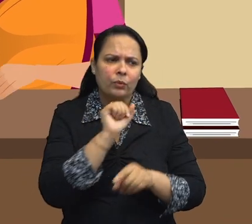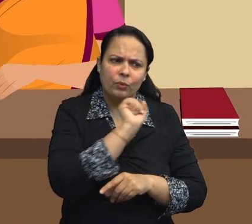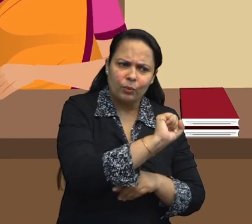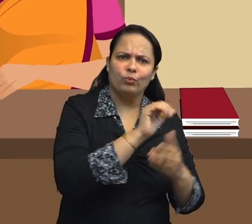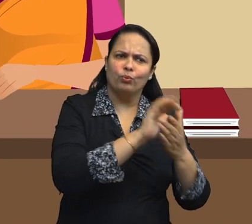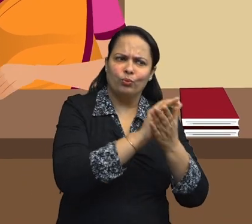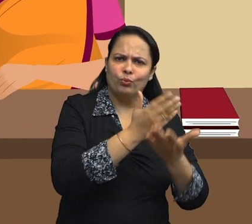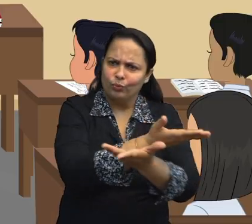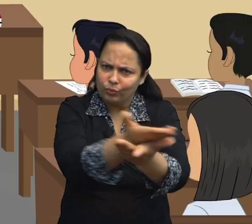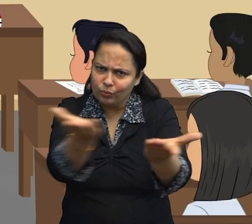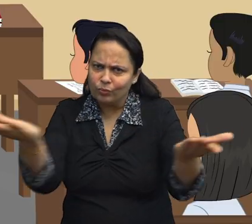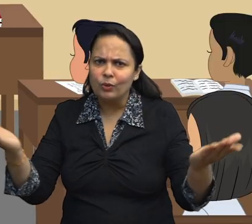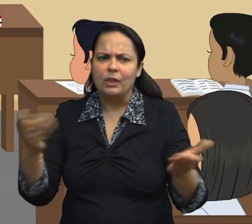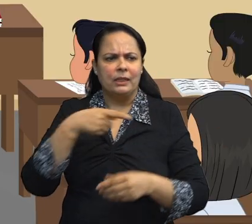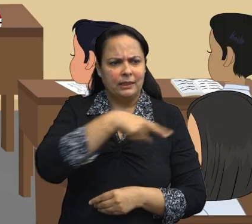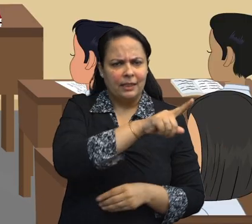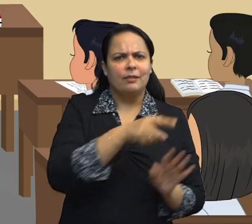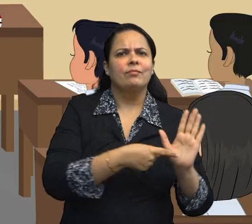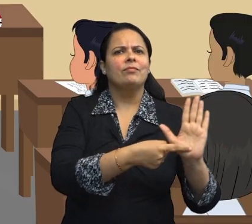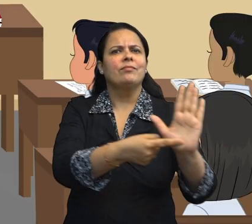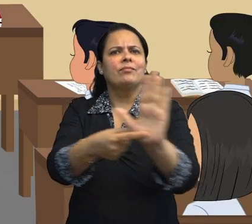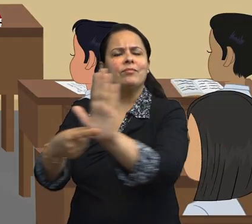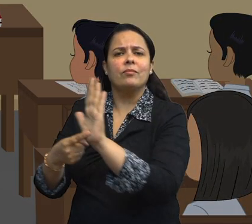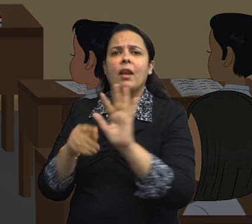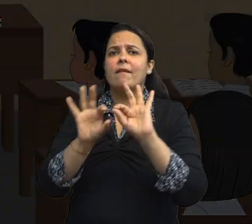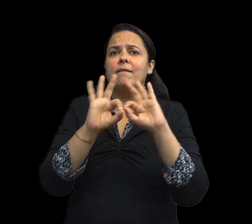तुम्हारे परिवार में? जी